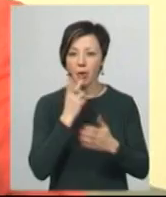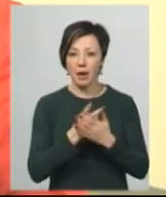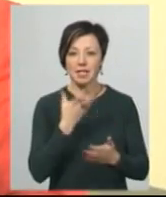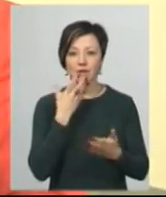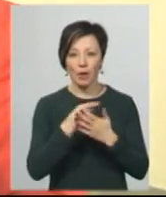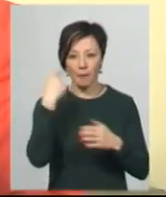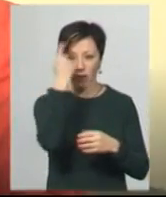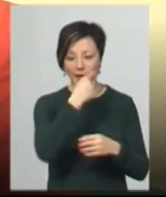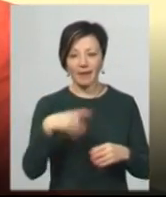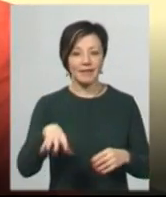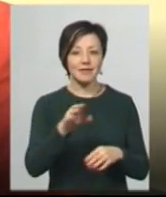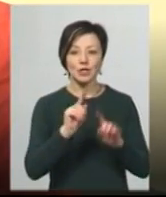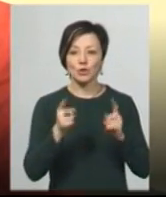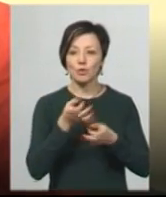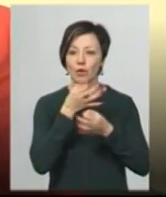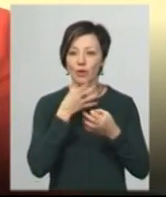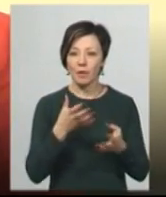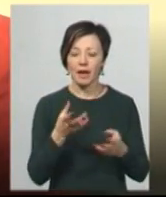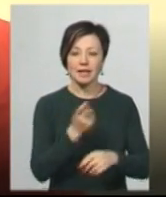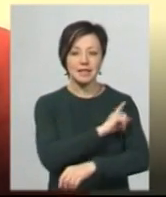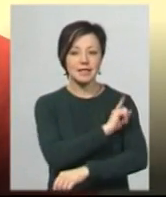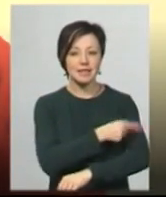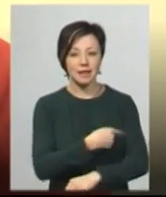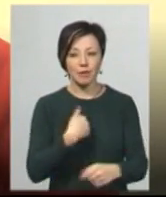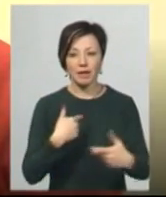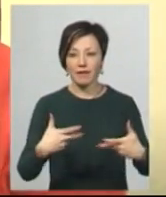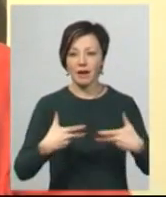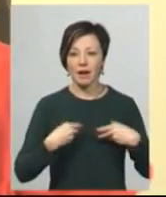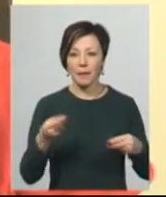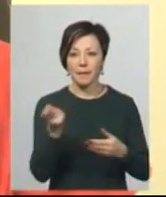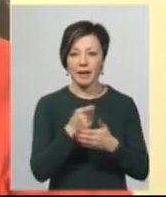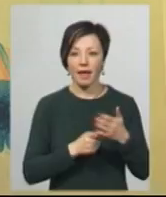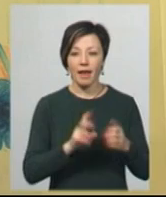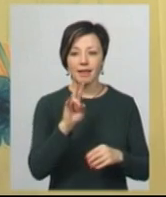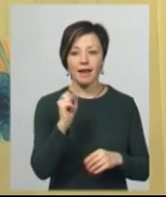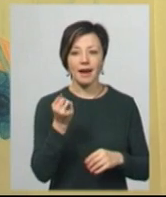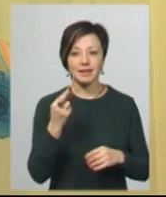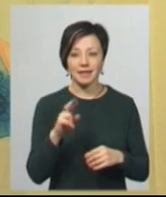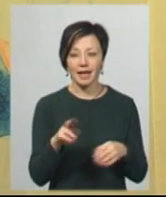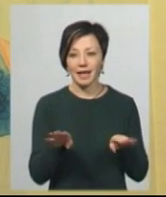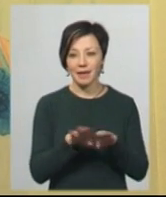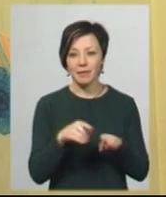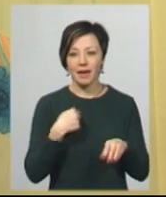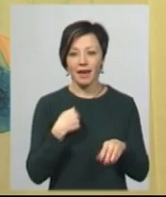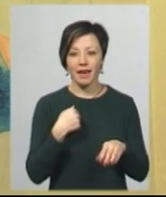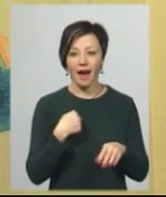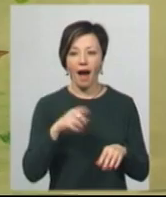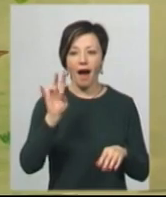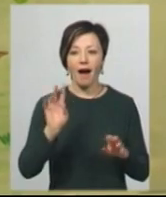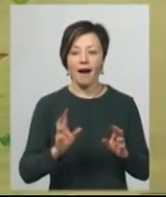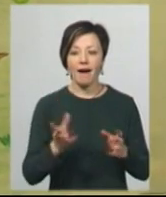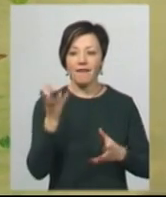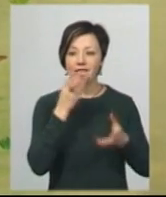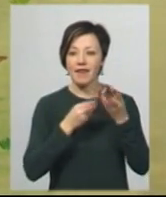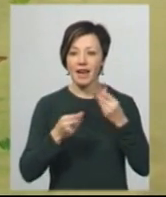портрети. Всі дуже подобаються, але сильно мене вразив малюнок Анастасії. Ніби я фея і сижу на